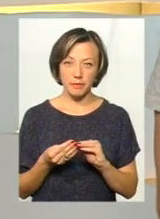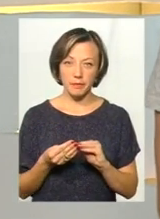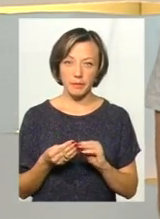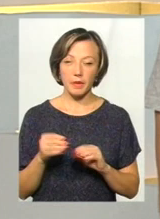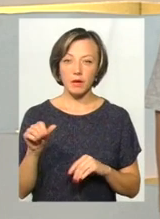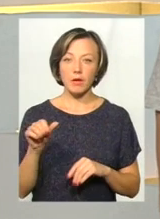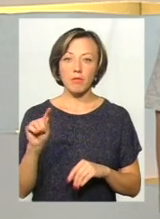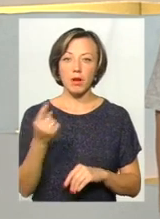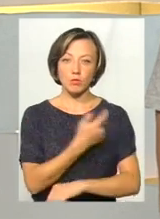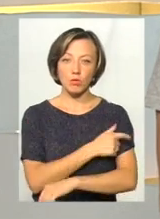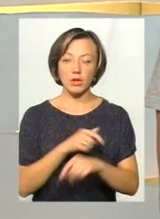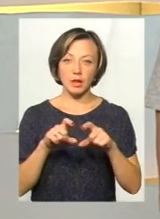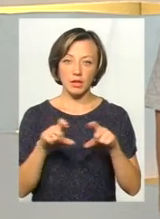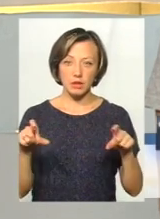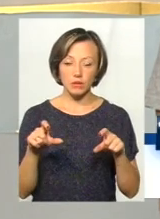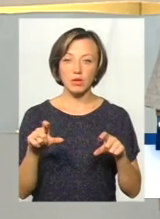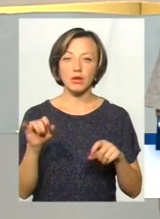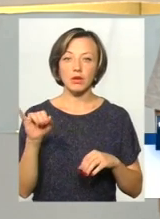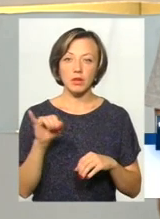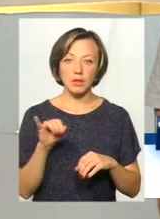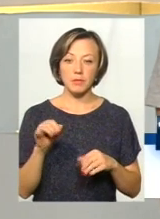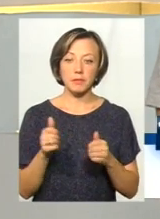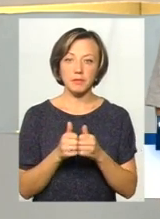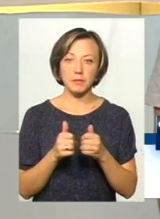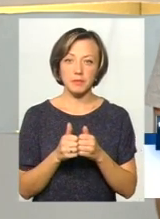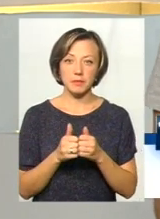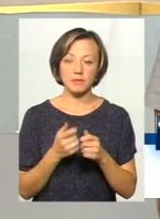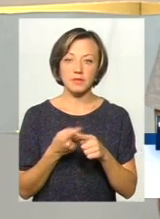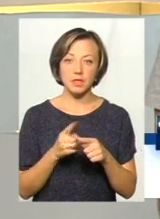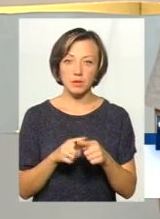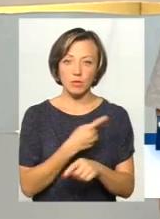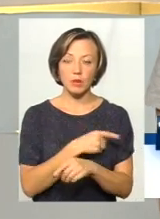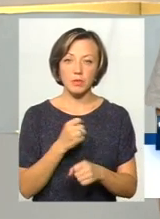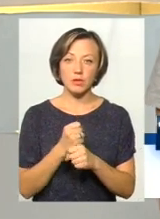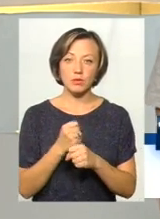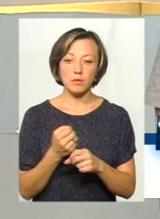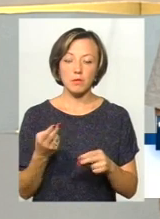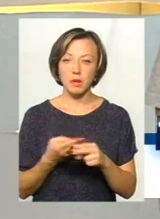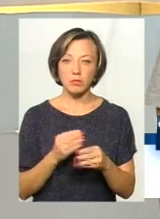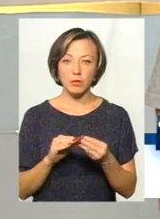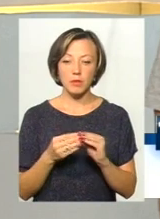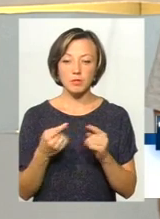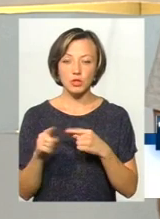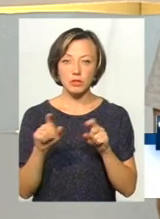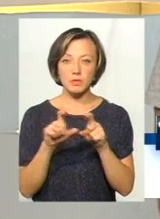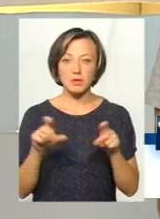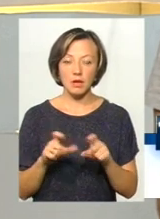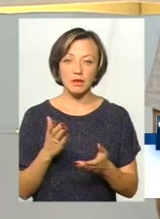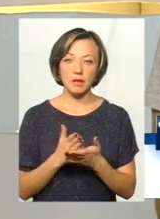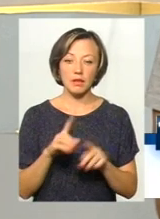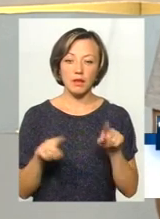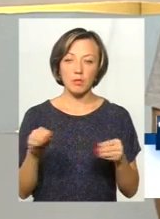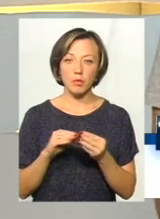Перша поліклініка і, взагалі, амбулаторія, в цій поліклініці, вони працюють без проблем. З іншими закладами є деякі